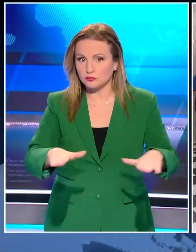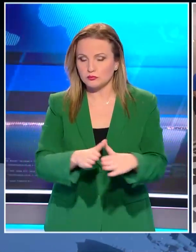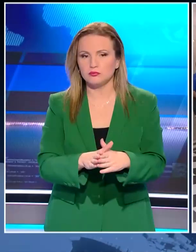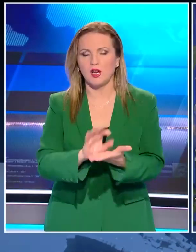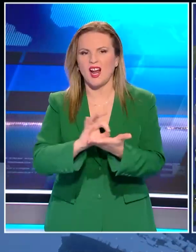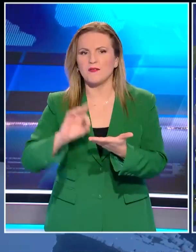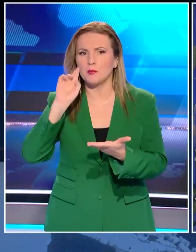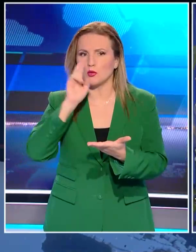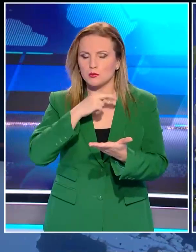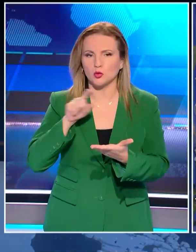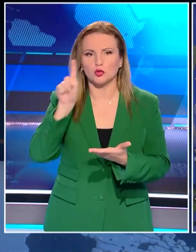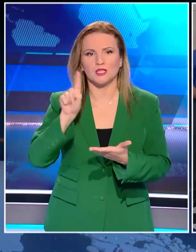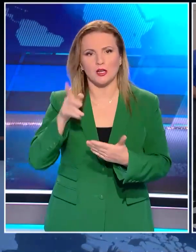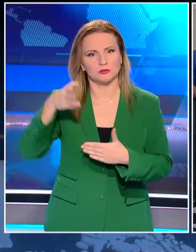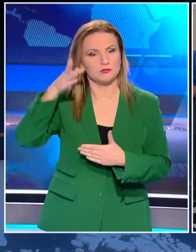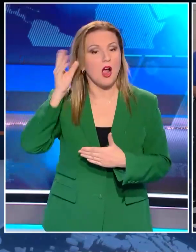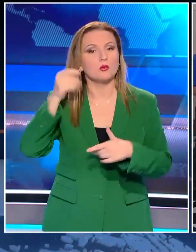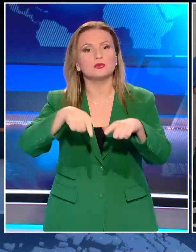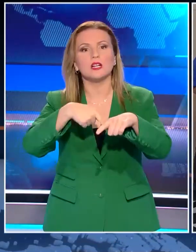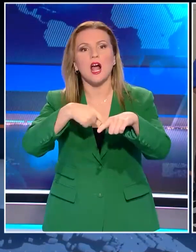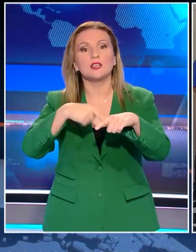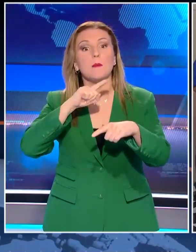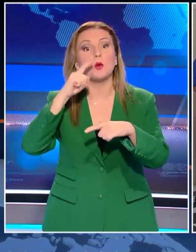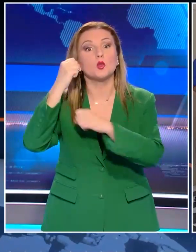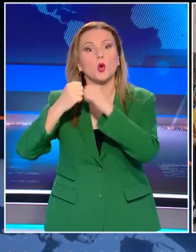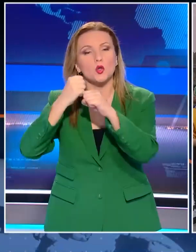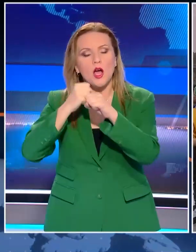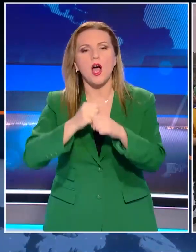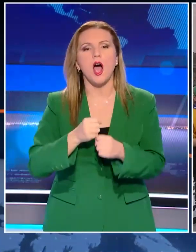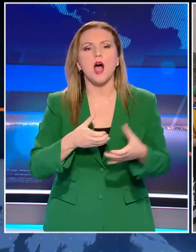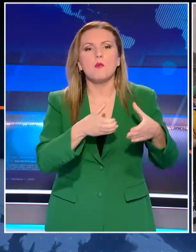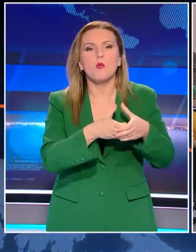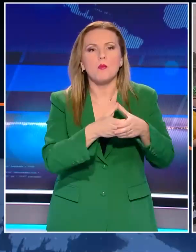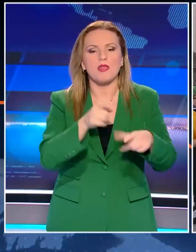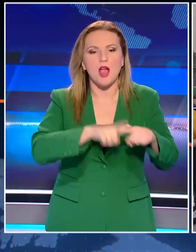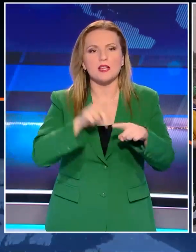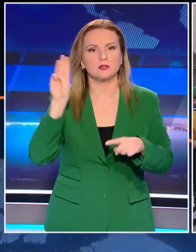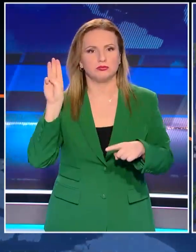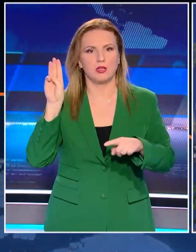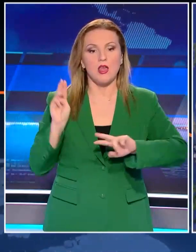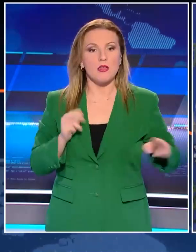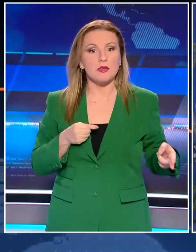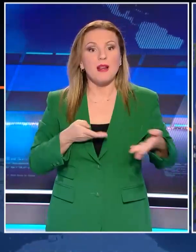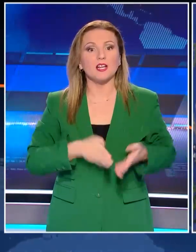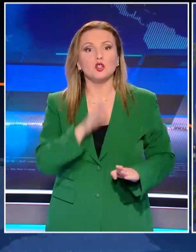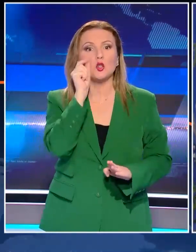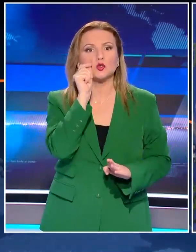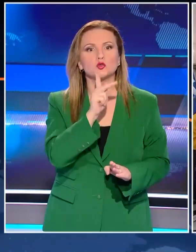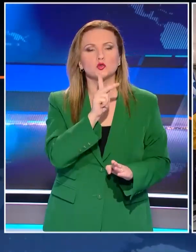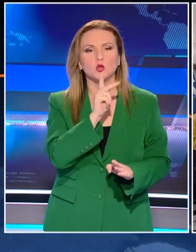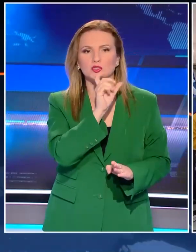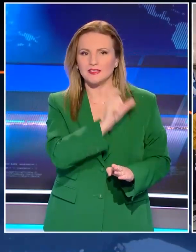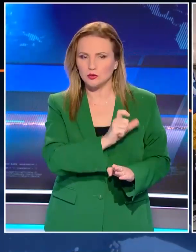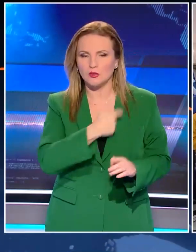Στο Μεγάρο Μαξίμο ο Κυριάκος Μητσοτάκης άκουσε τα πρωτοχρονιάτικα κάλαντα από το Σώμα Ελλήνων Προσκόπων. Έχοντας το πλευρό του τον Ιό του Κωνσταντίνο, αλλά για λίγες στιγμές στην